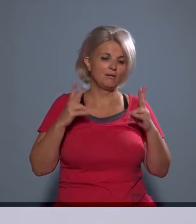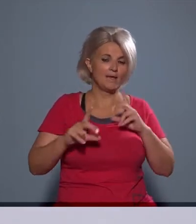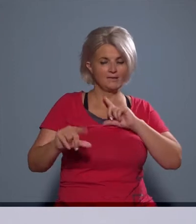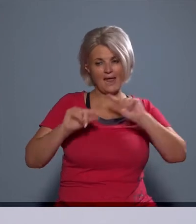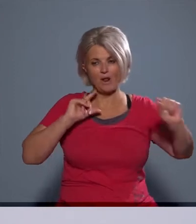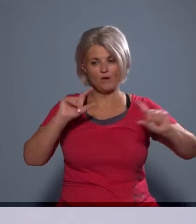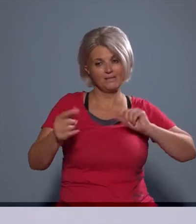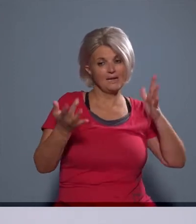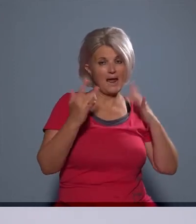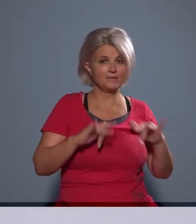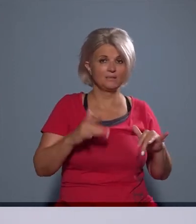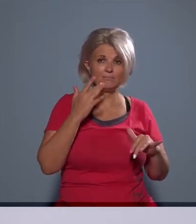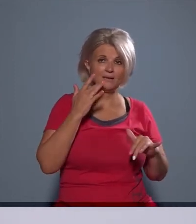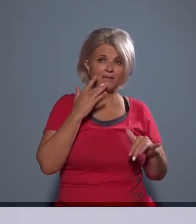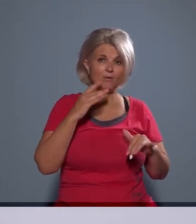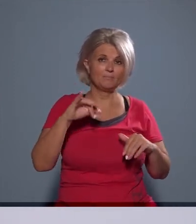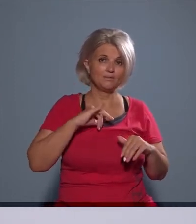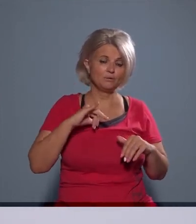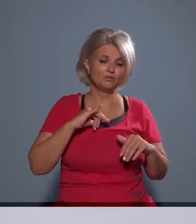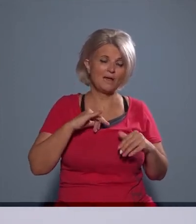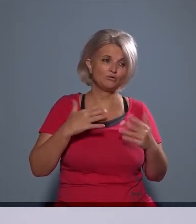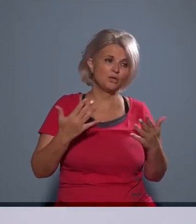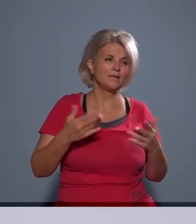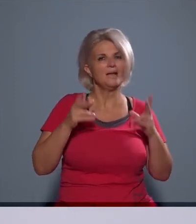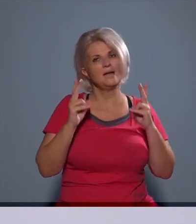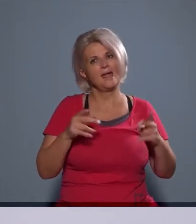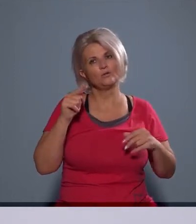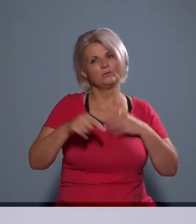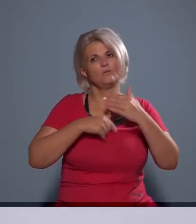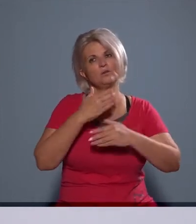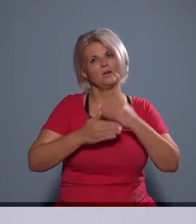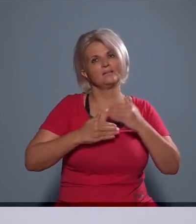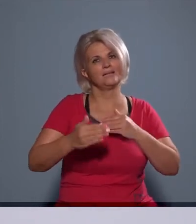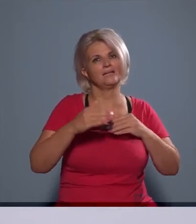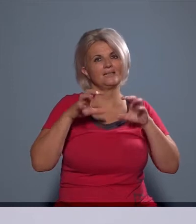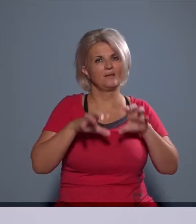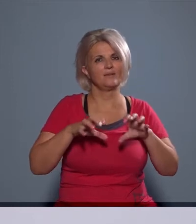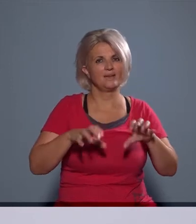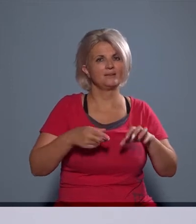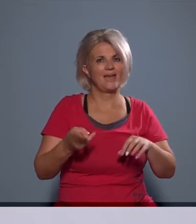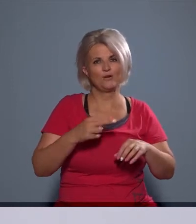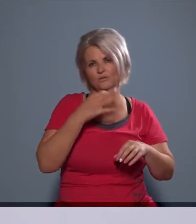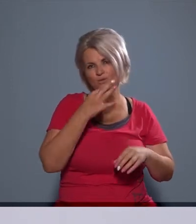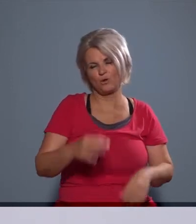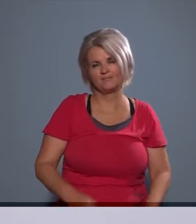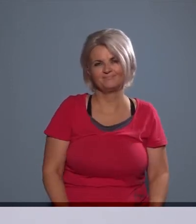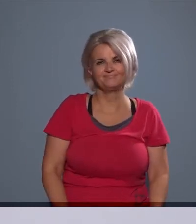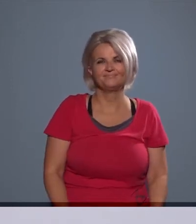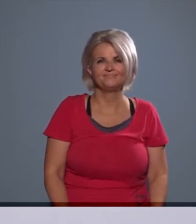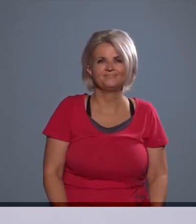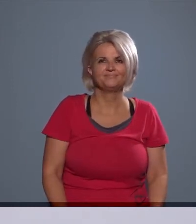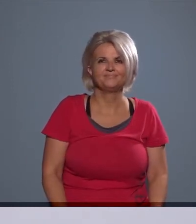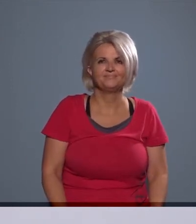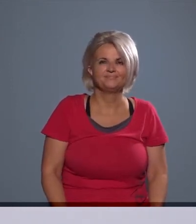Biztonságosan elhagyható legyen a helyszín, biztonságosan lehessen ott folytatni a tevékenységet, ezek elsősorban erről